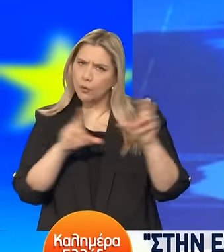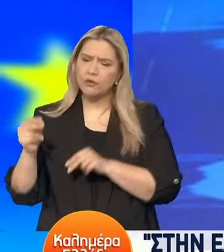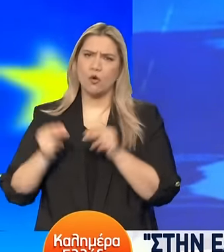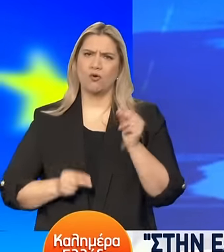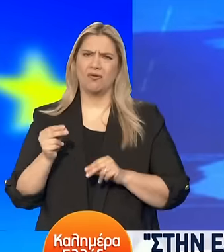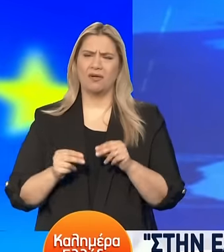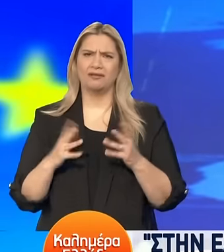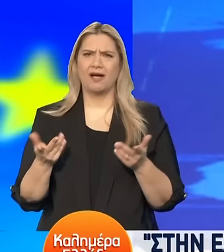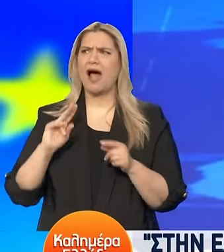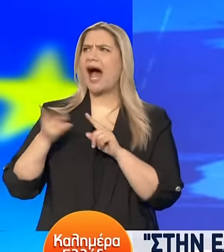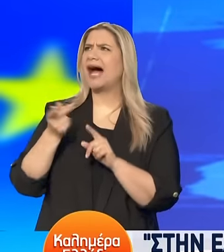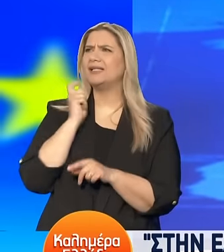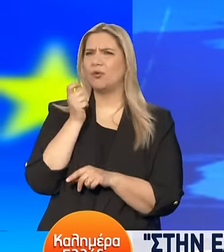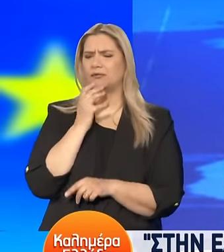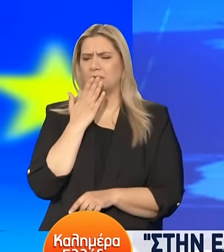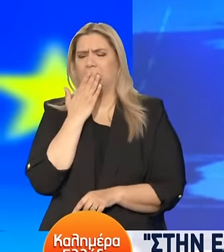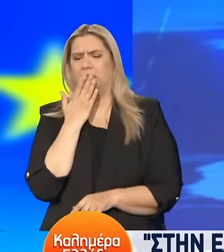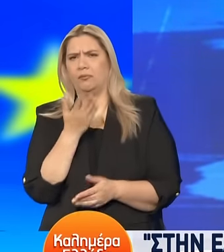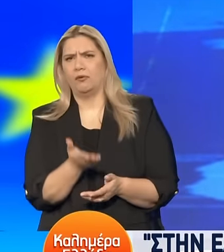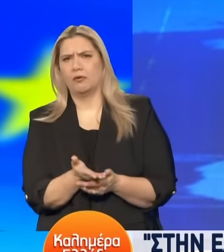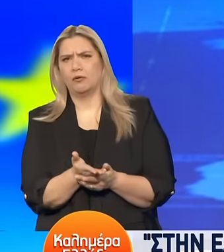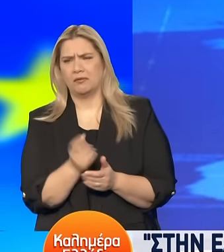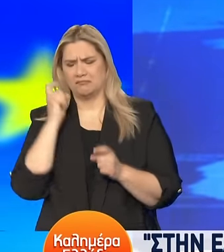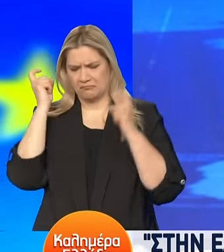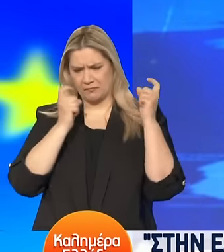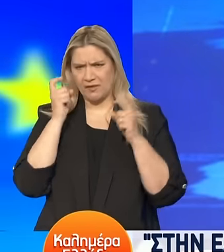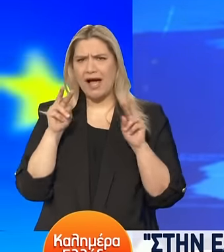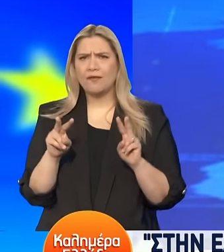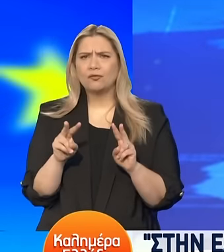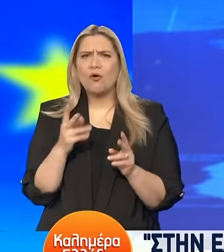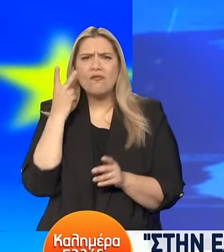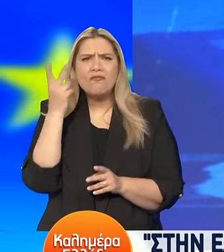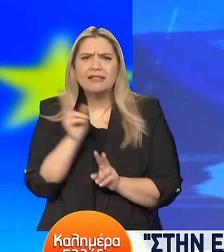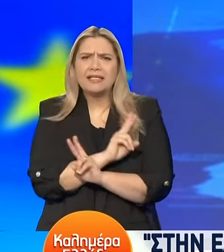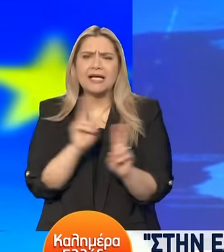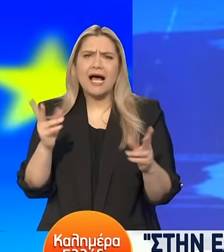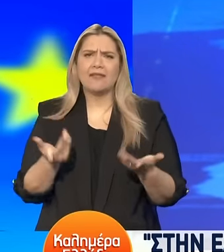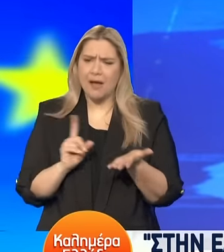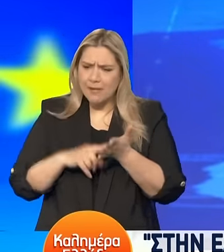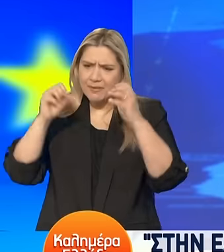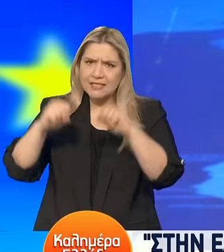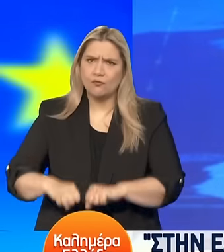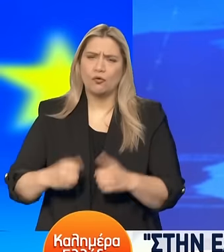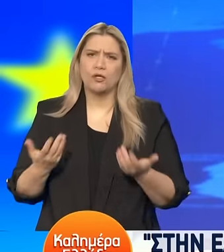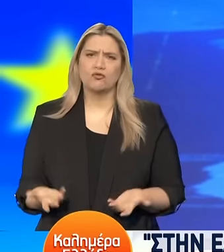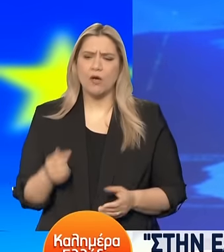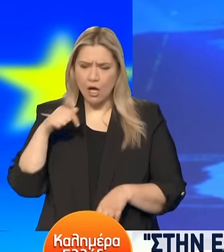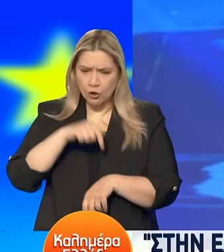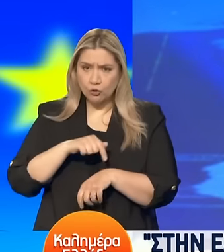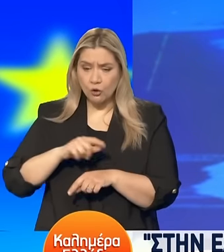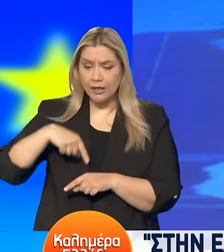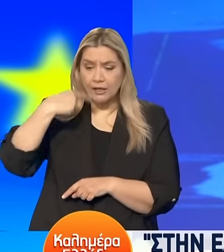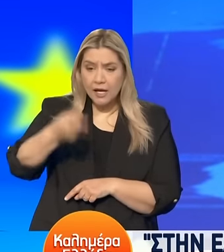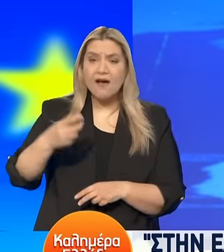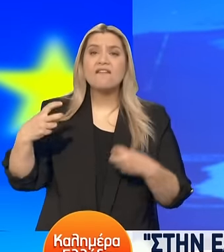υποτιμητικά από την αντιπολίτευση γιατί δεν μπορούμε σε κάποια προφανή να συμφωνήσουμε ότι προσερχόμαστε στις Βρυξέλλες την επόμενη